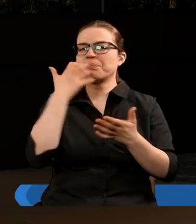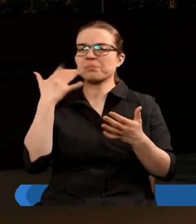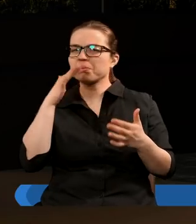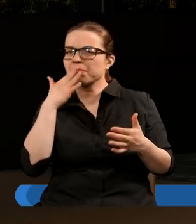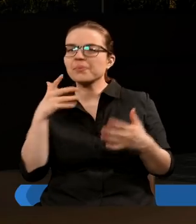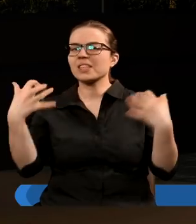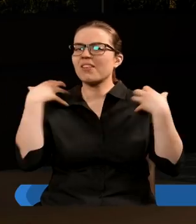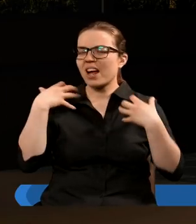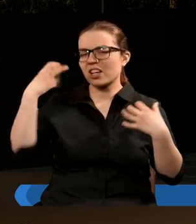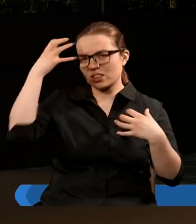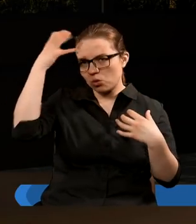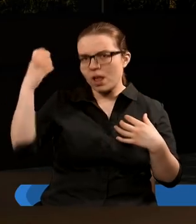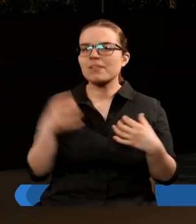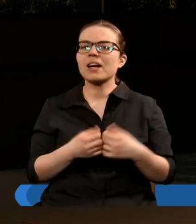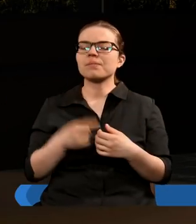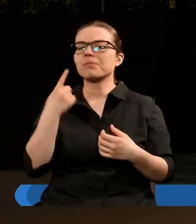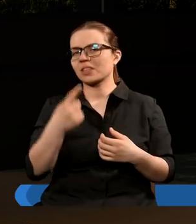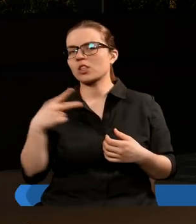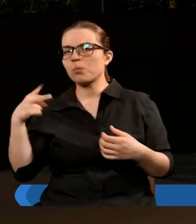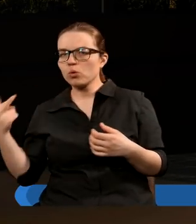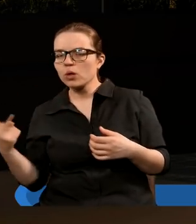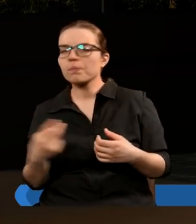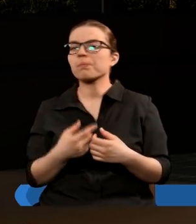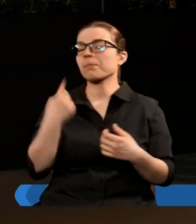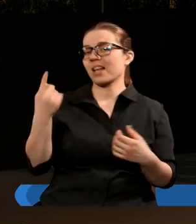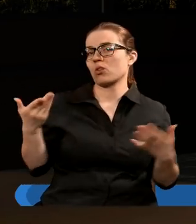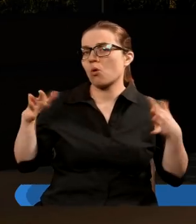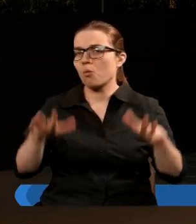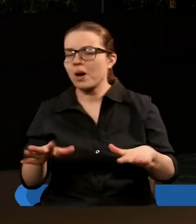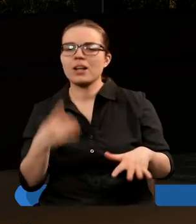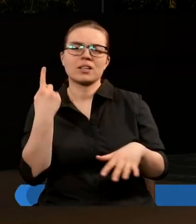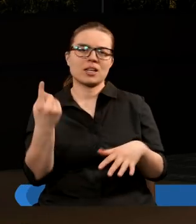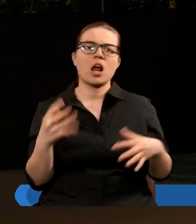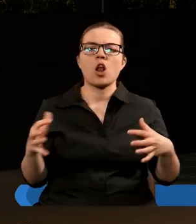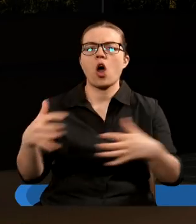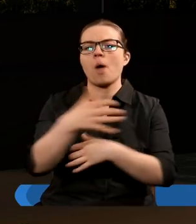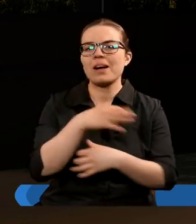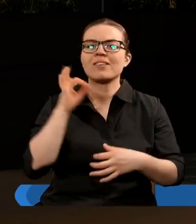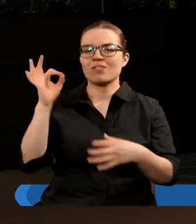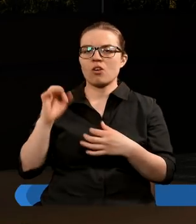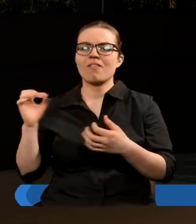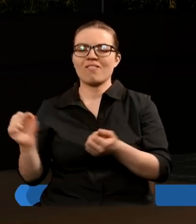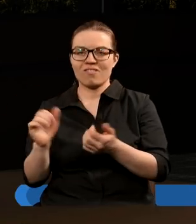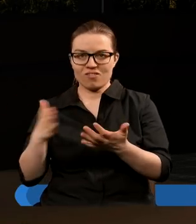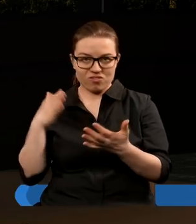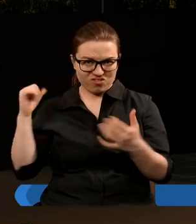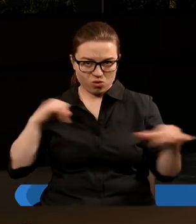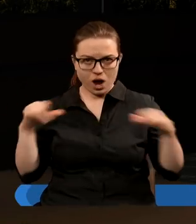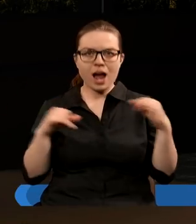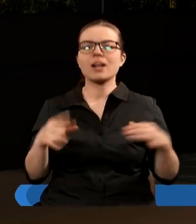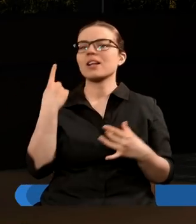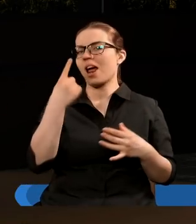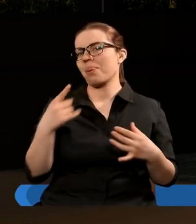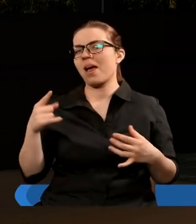zwierzęta królestwa jedno po drugim. Jedno upadało, drugie obejmowało swoją władzę. A tutaj widzimy, że jedna